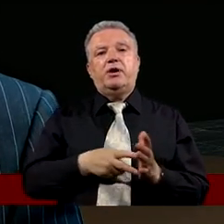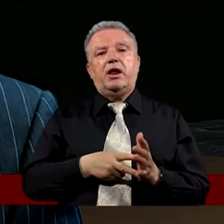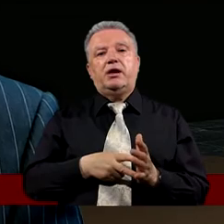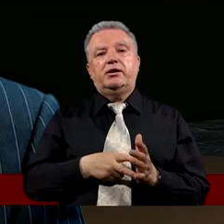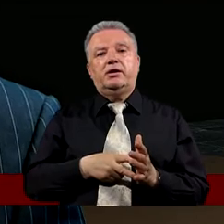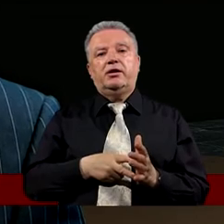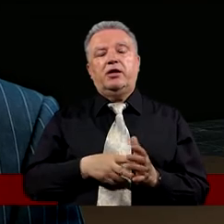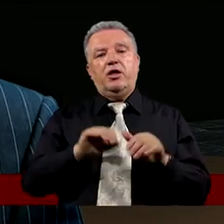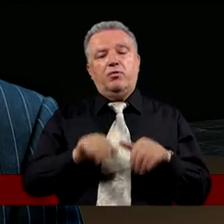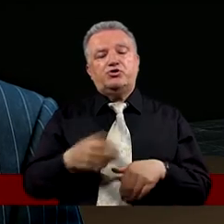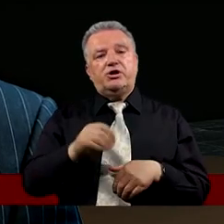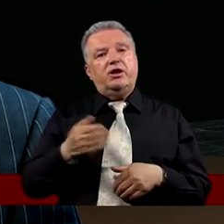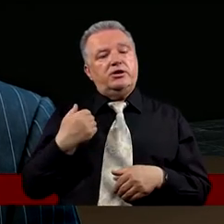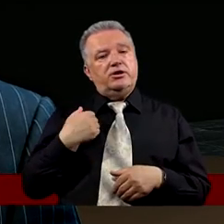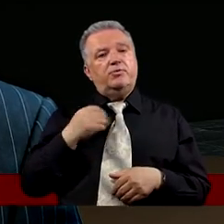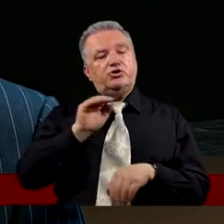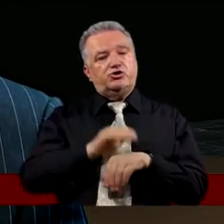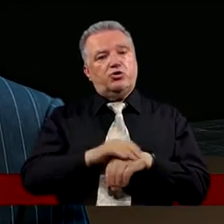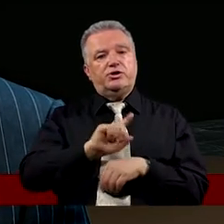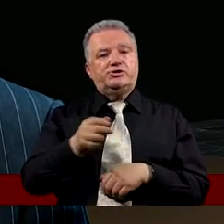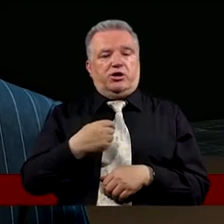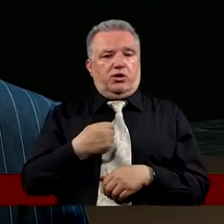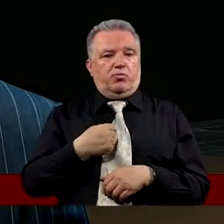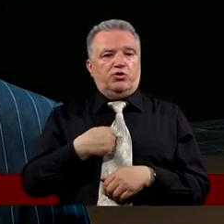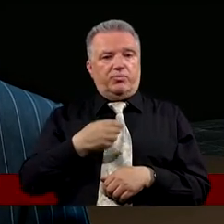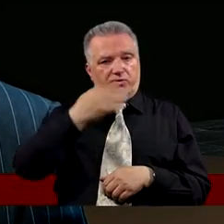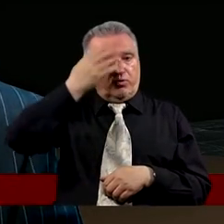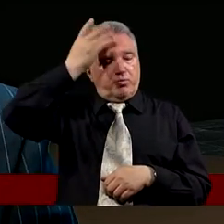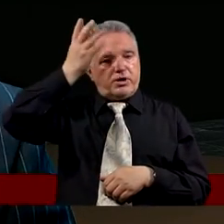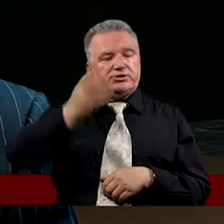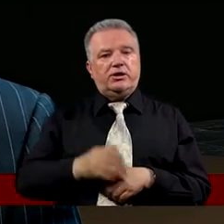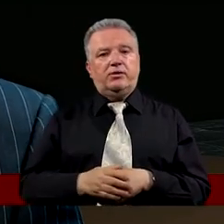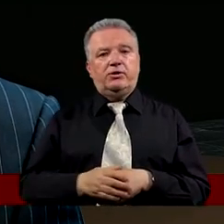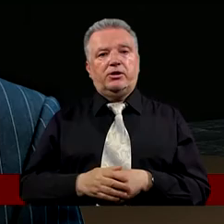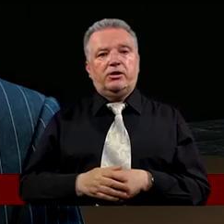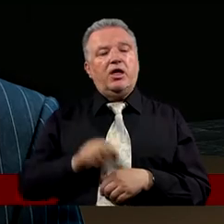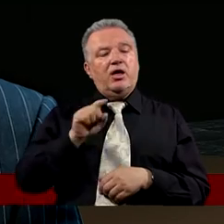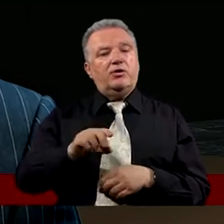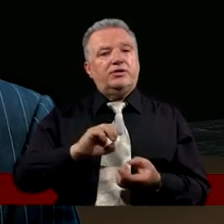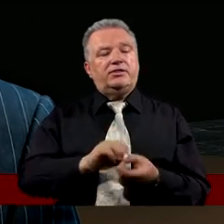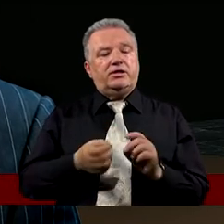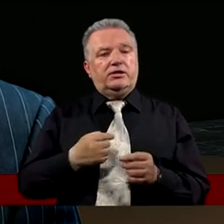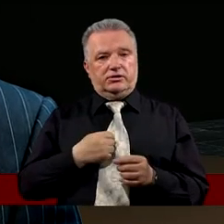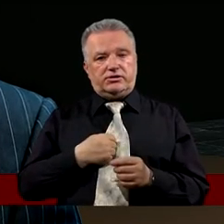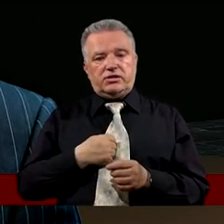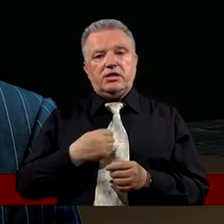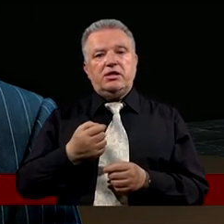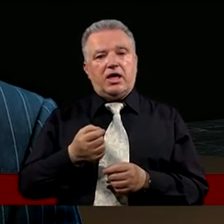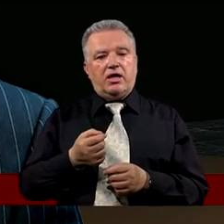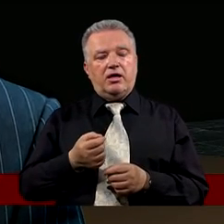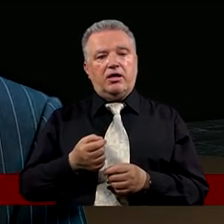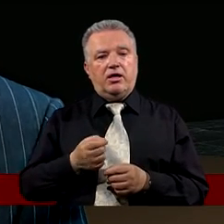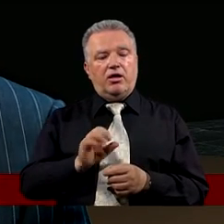plan Może nie być zgodny Z moimi własnymi wyobrażeniami Wtedy kiedy Ja moje